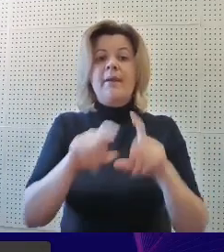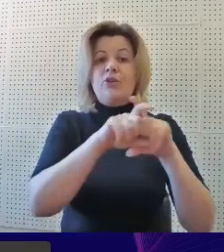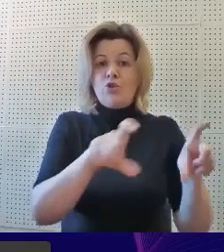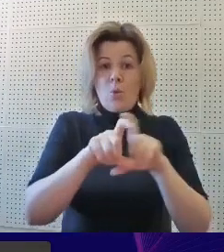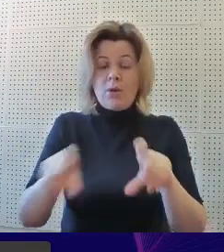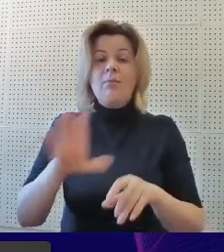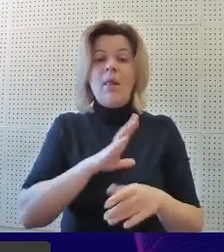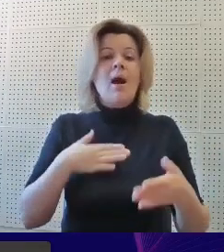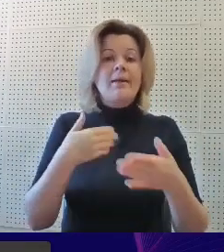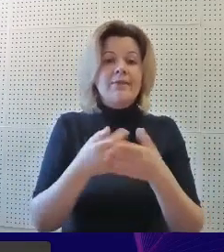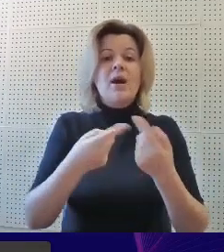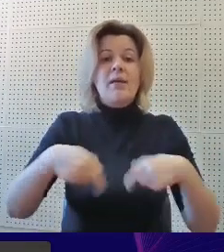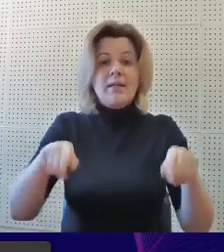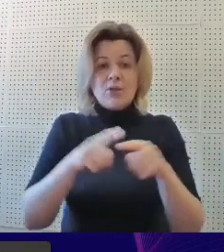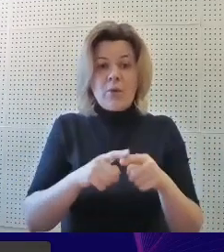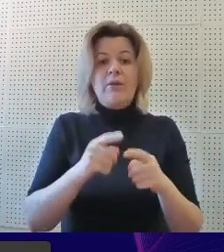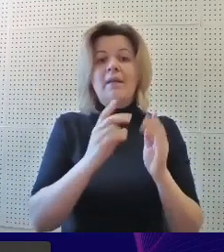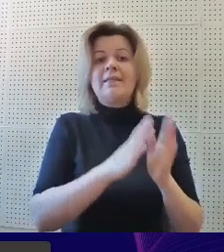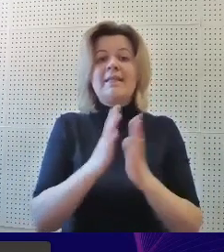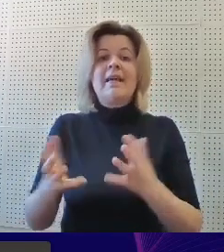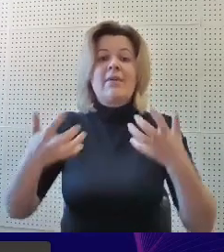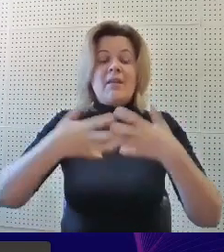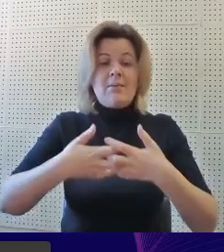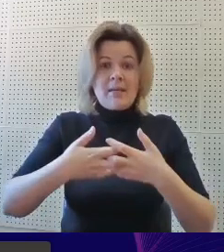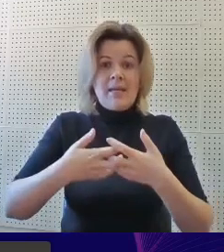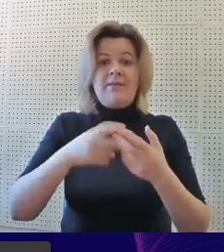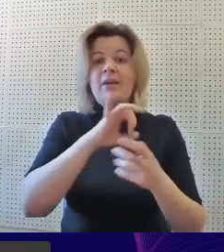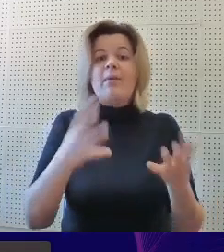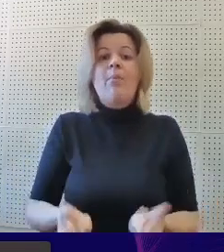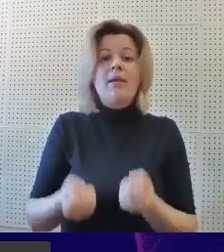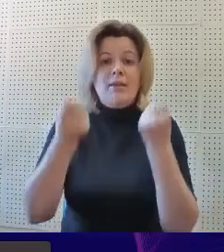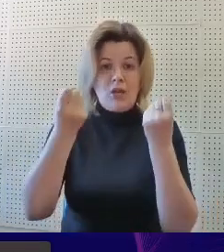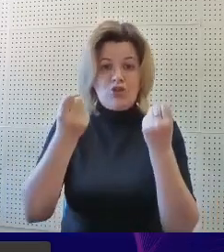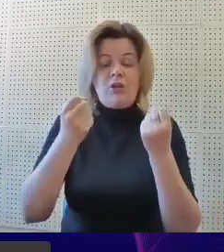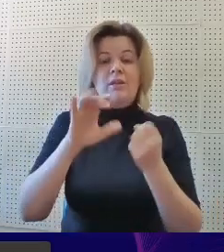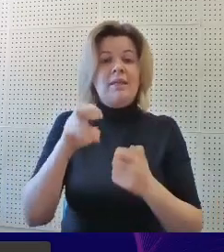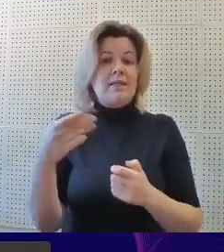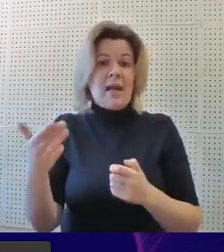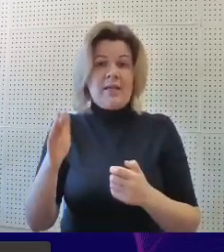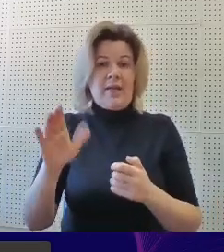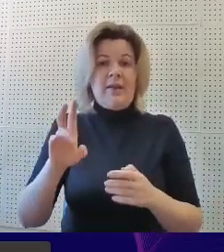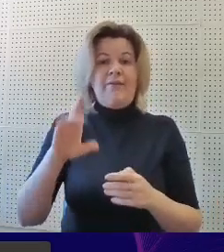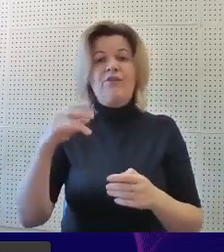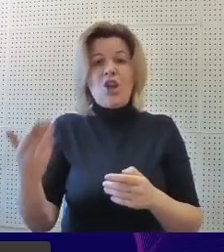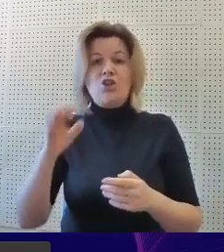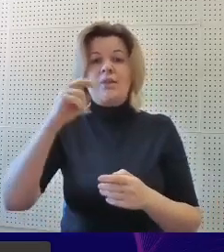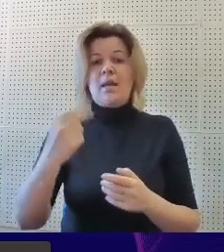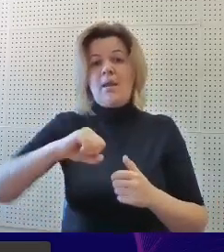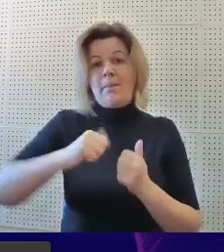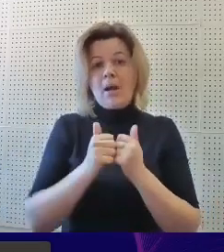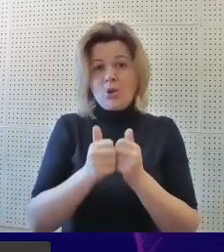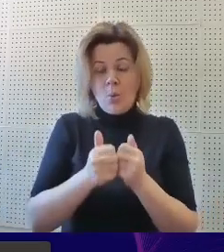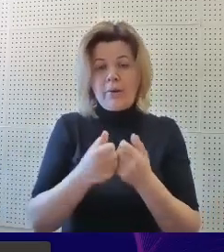В школах была активно организована система взаимодействия и поддержки со стороны внешних